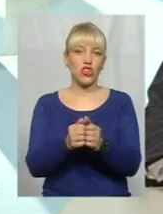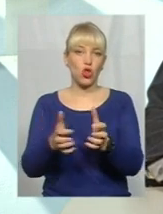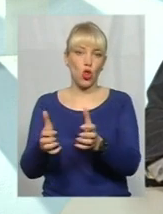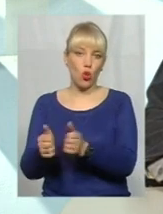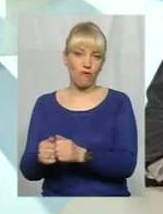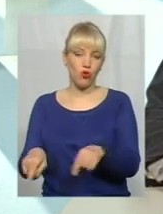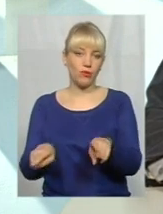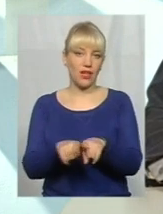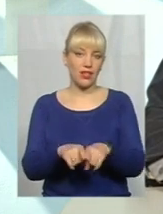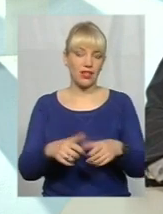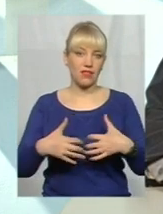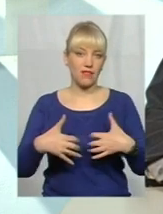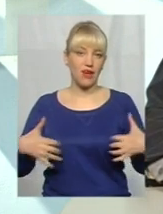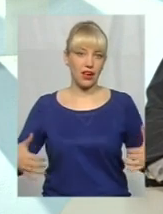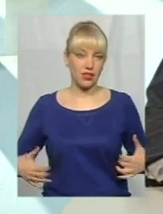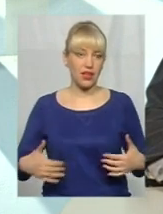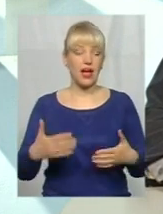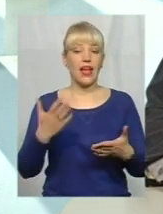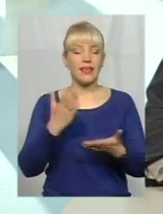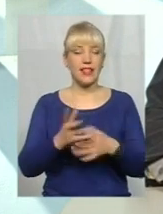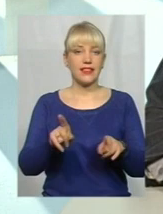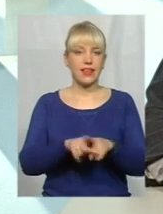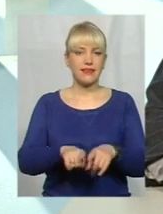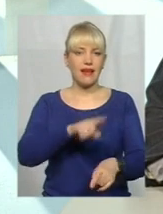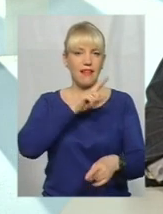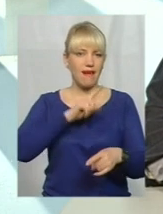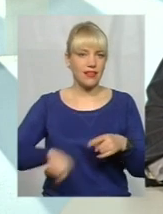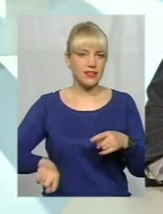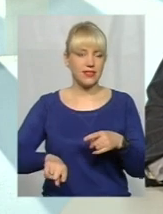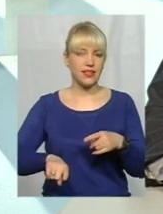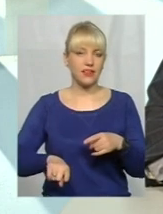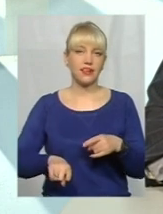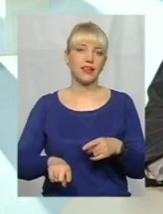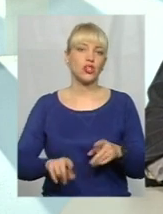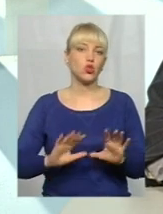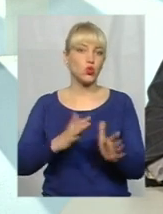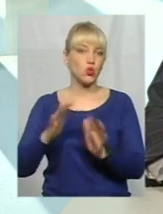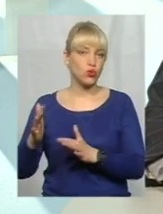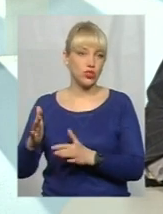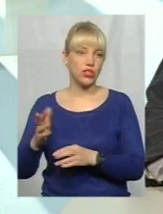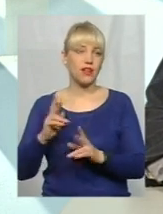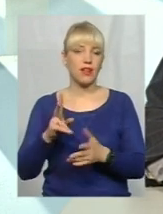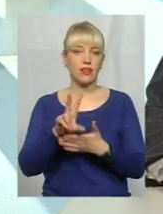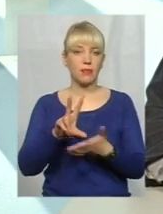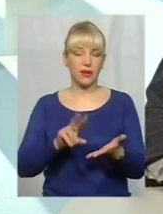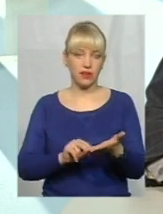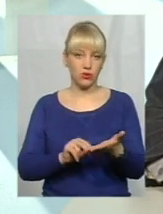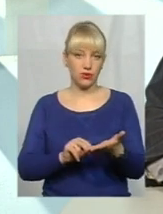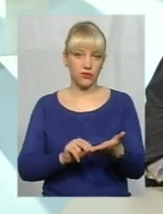Бувають в деяких випадках екстрені такі от случаї, як, для прикладу,